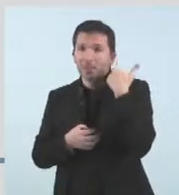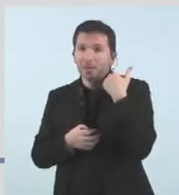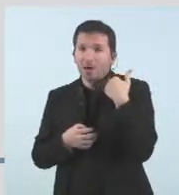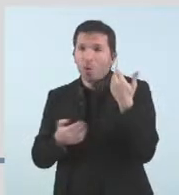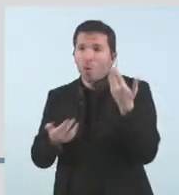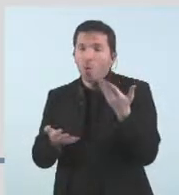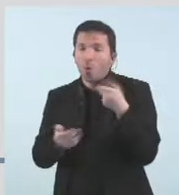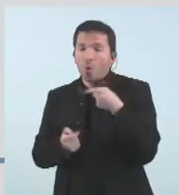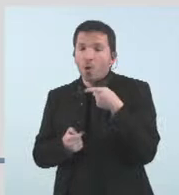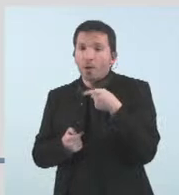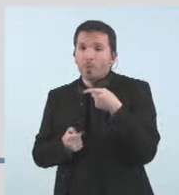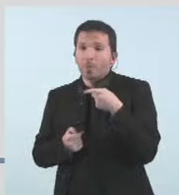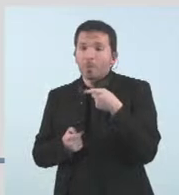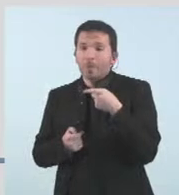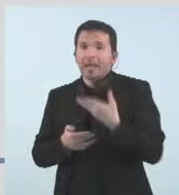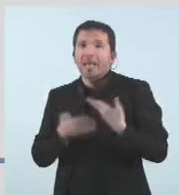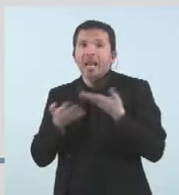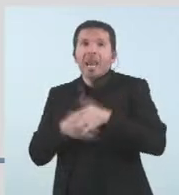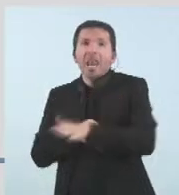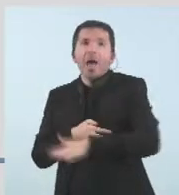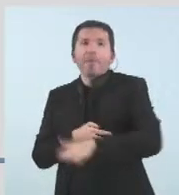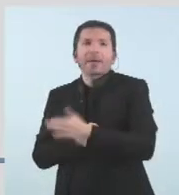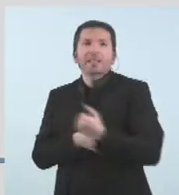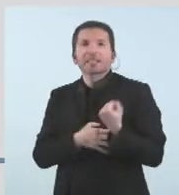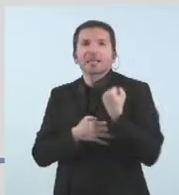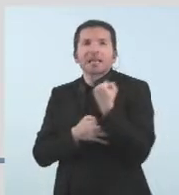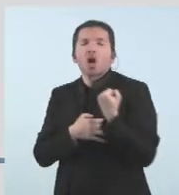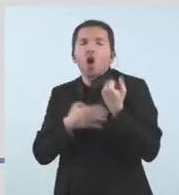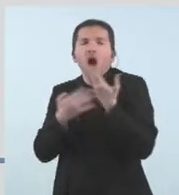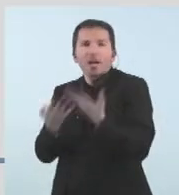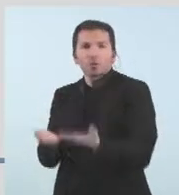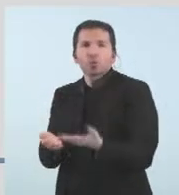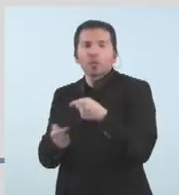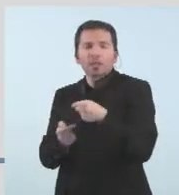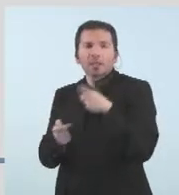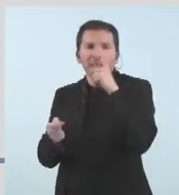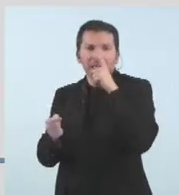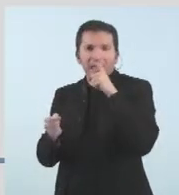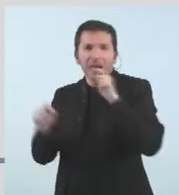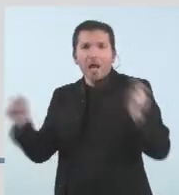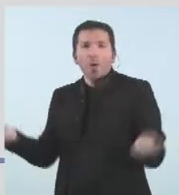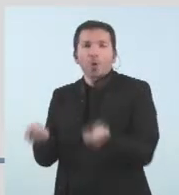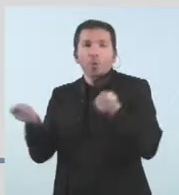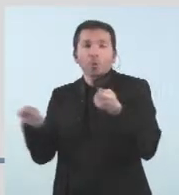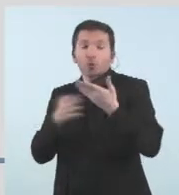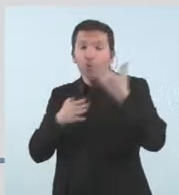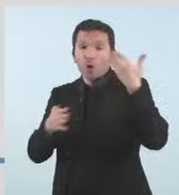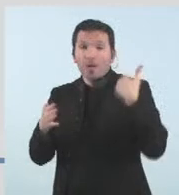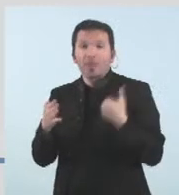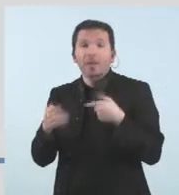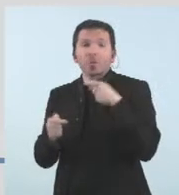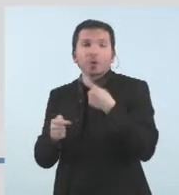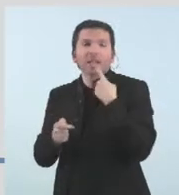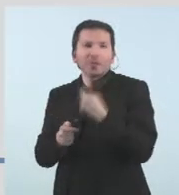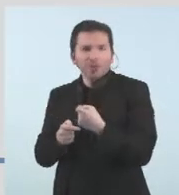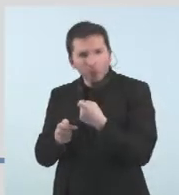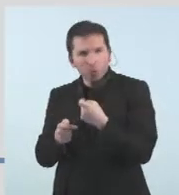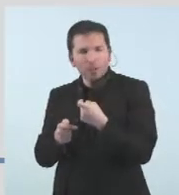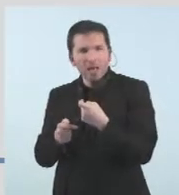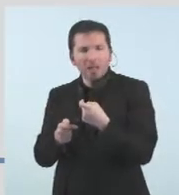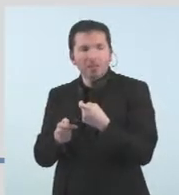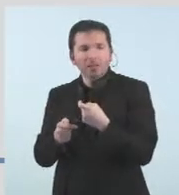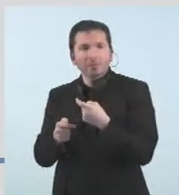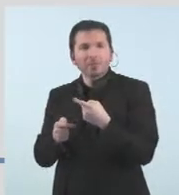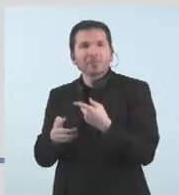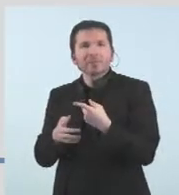les bases dels ajuts de la promoció exterior atès al que hem estat rebent també de la dificultat de programar de la incertesa